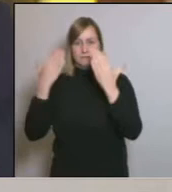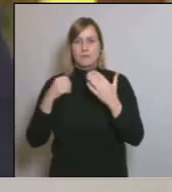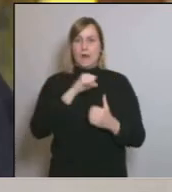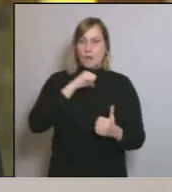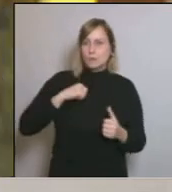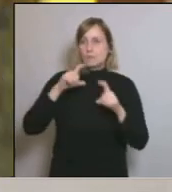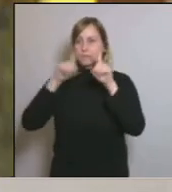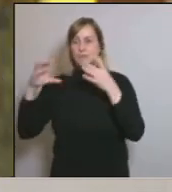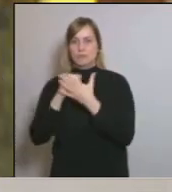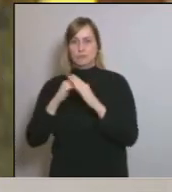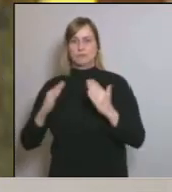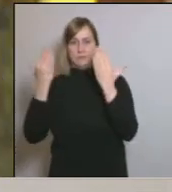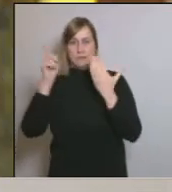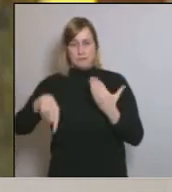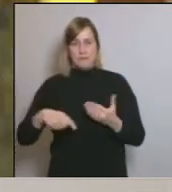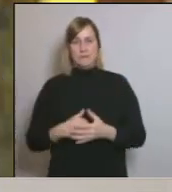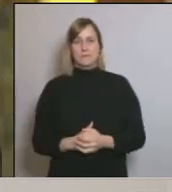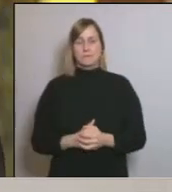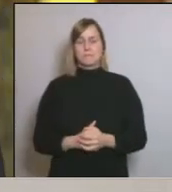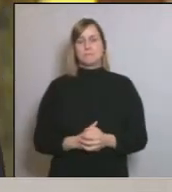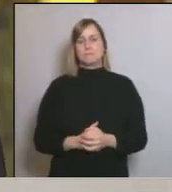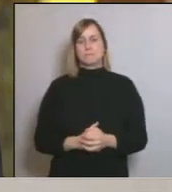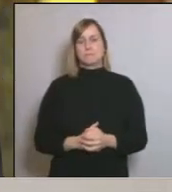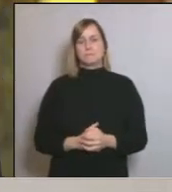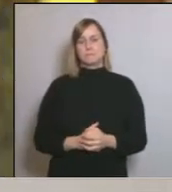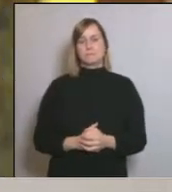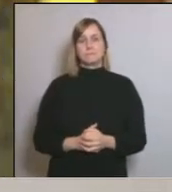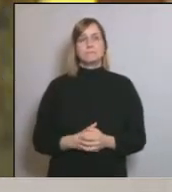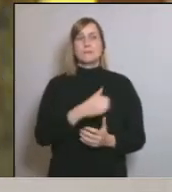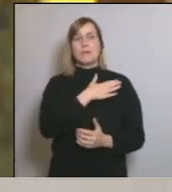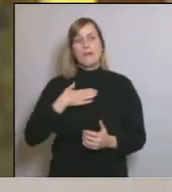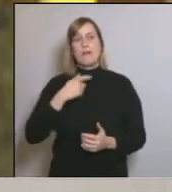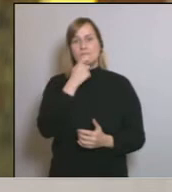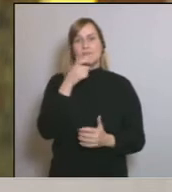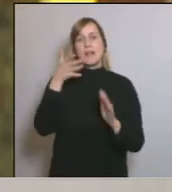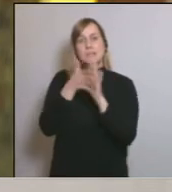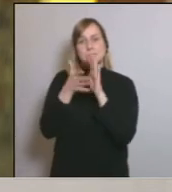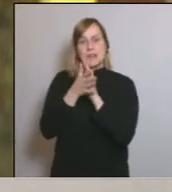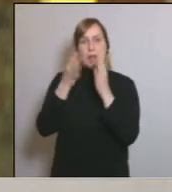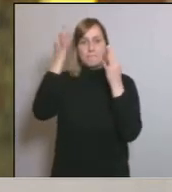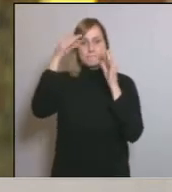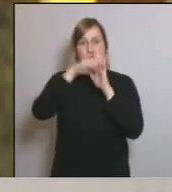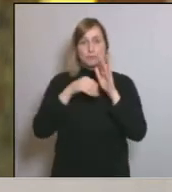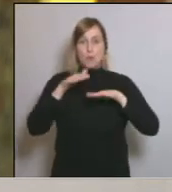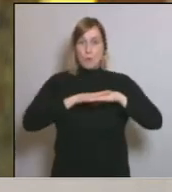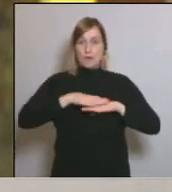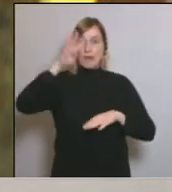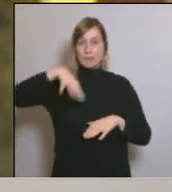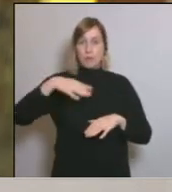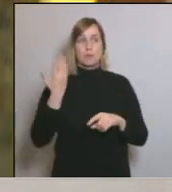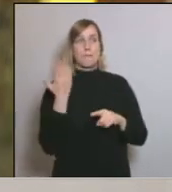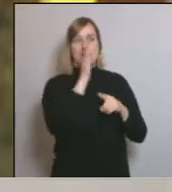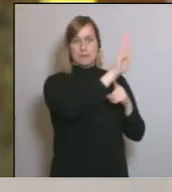Per tant, em permeto també fer una breu explicació de totes les mesures que el govern de Catalunya ha plantejat